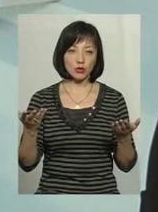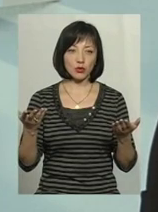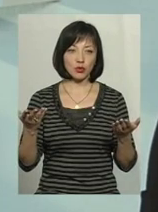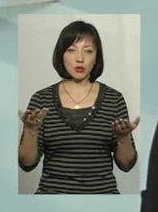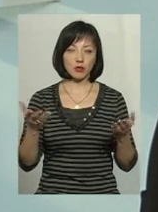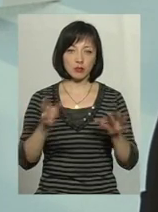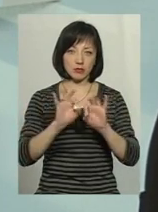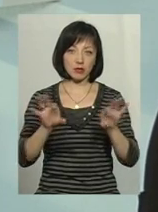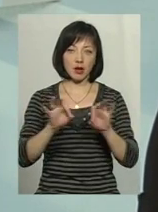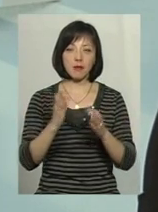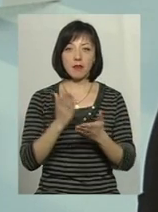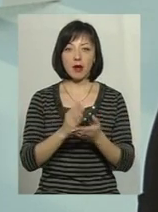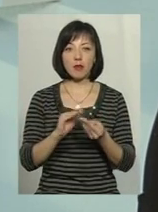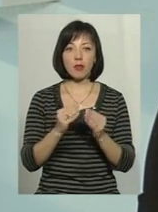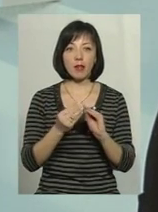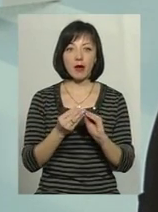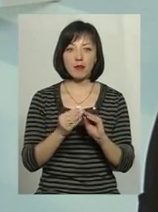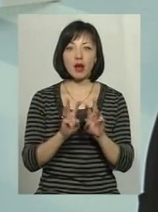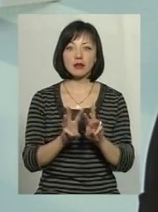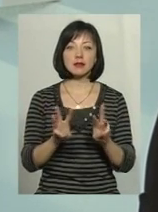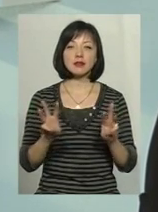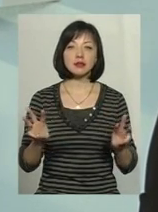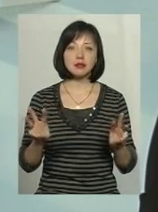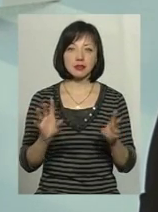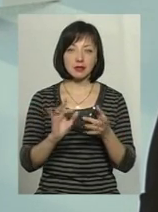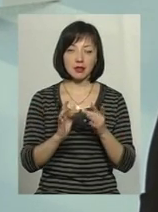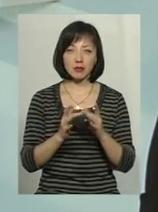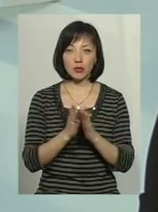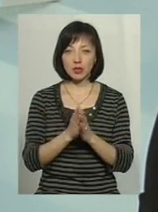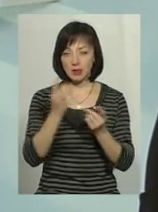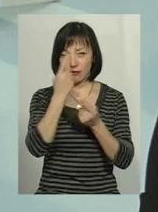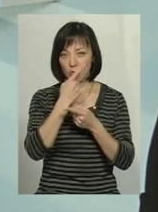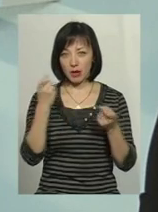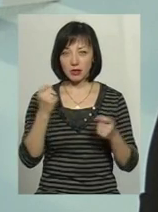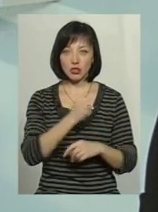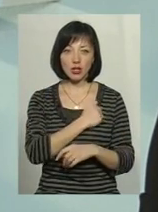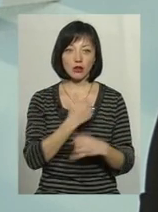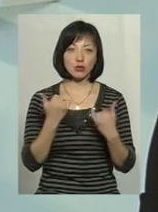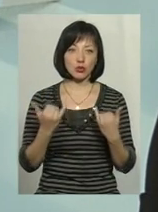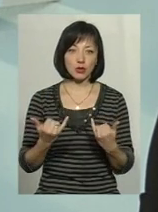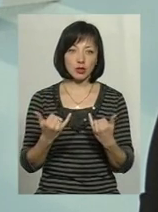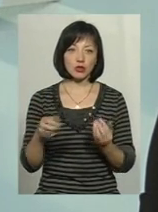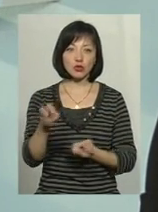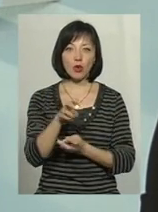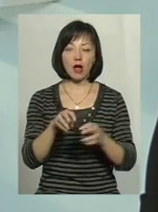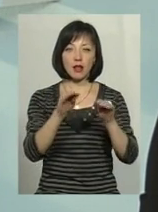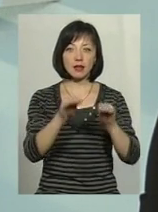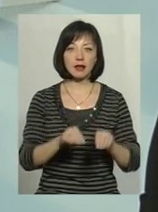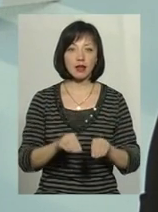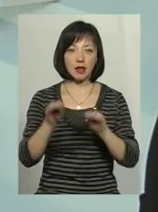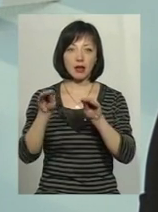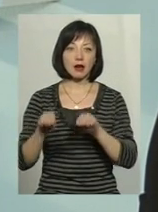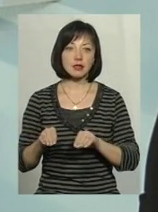але ми маємо проблему з сайтом, і скільки би ми інформації не просили, на жаль, от я сьогодні шукала декларації